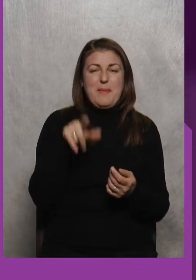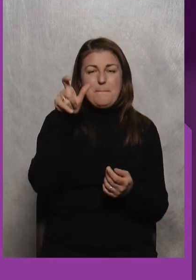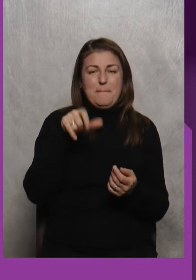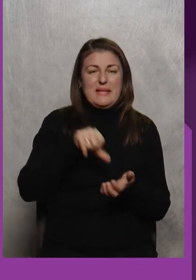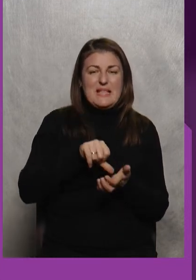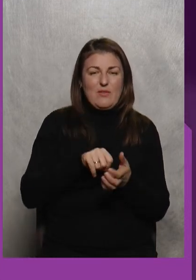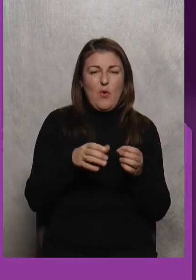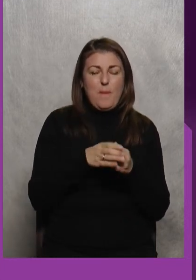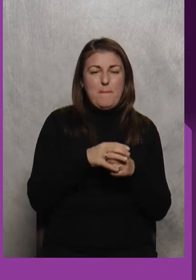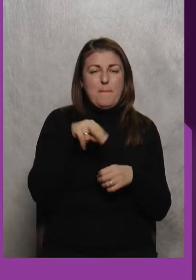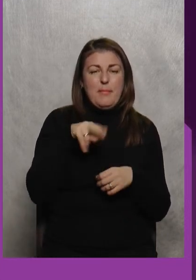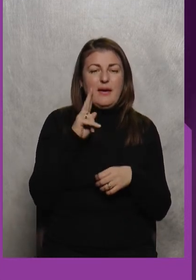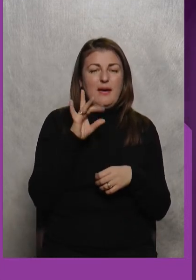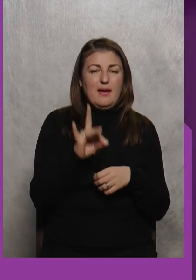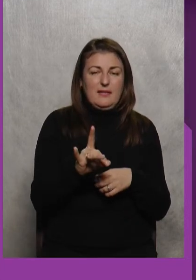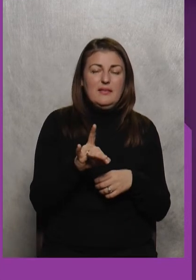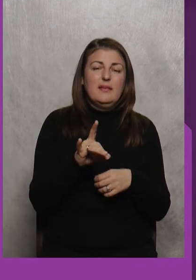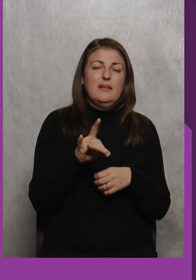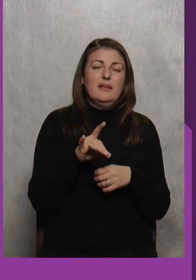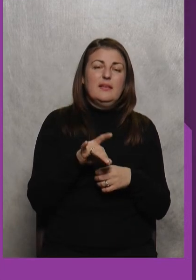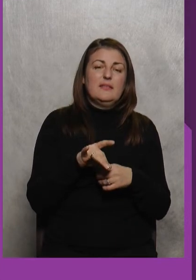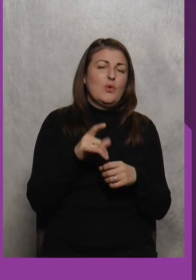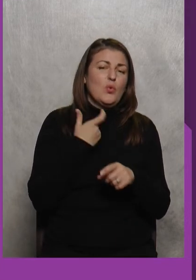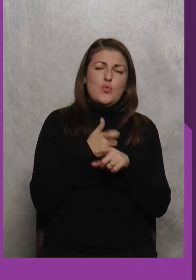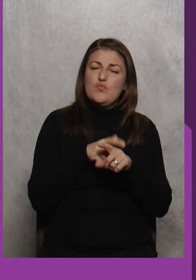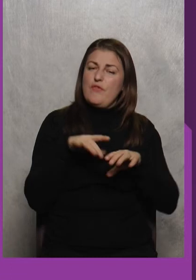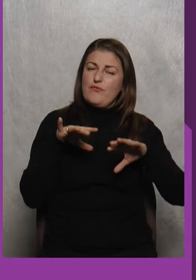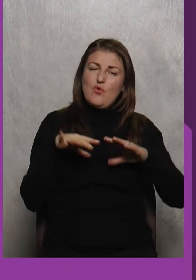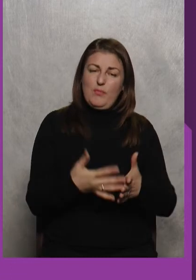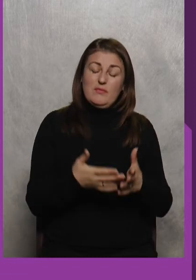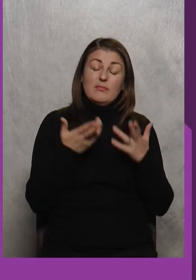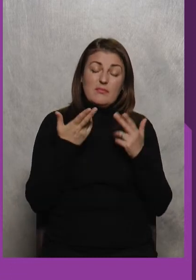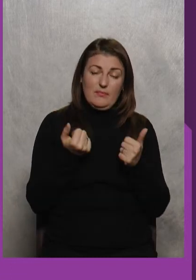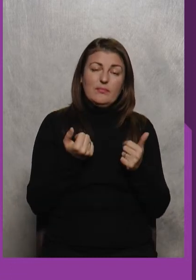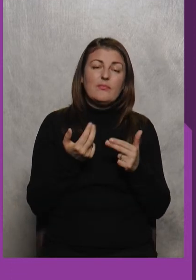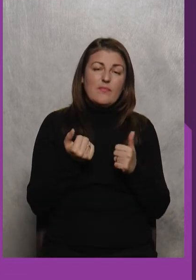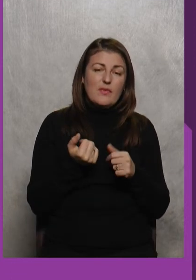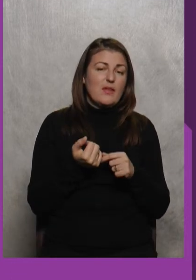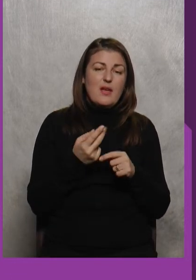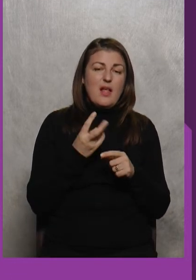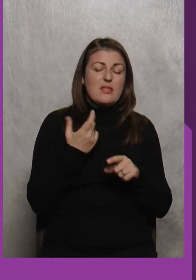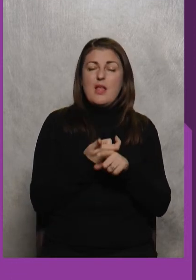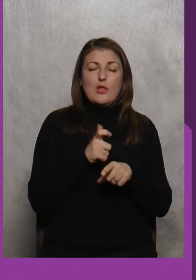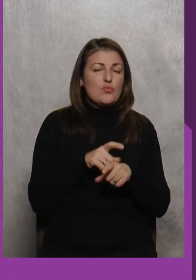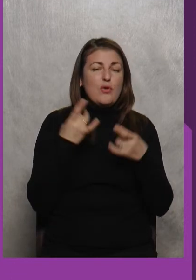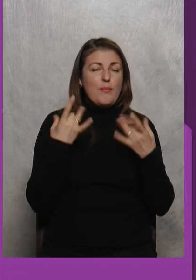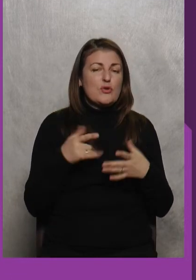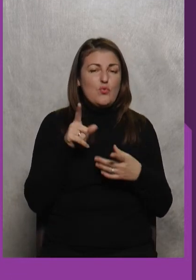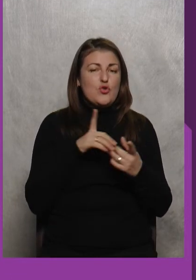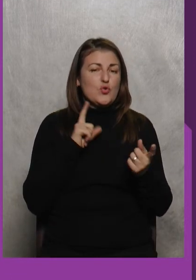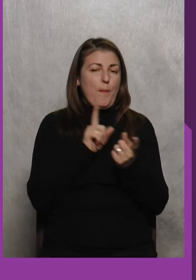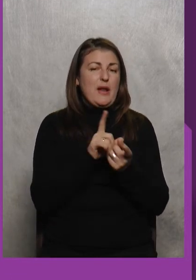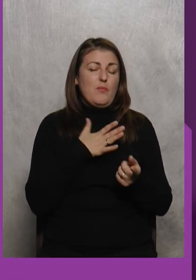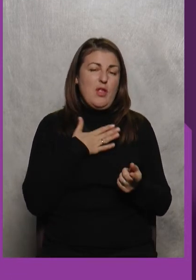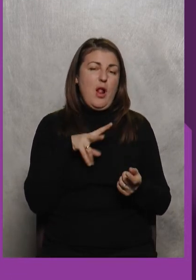Команди ПКР Дуже Втомився Не дуже Простий У нього Суперна